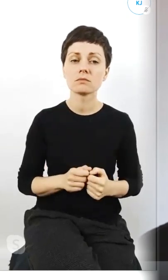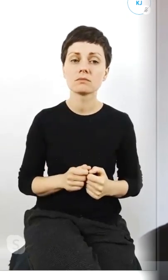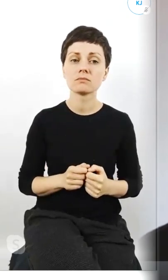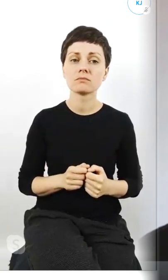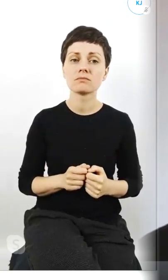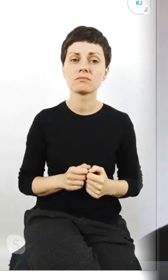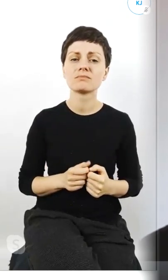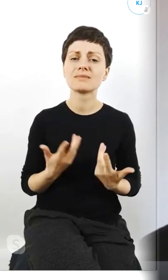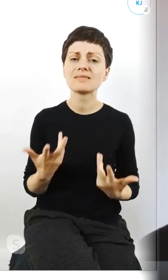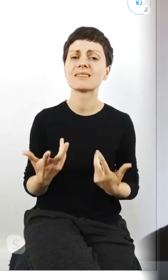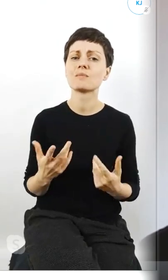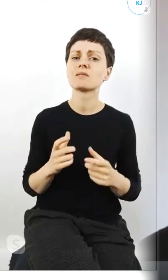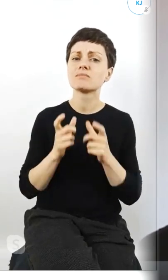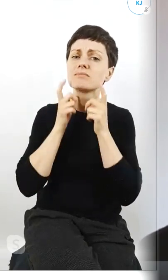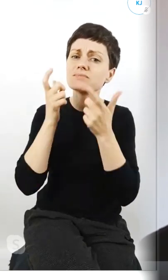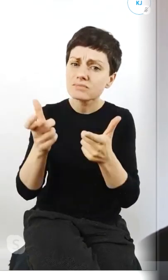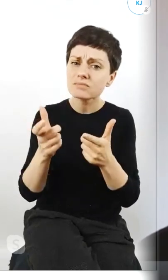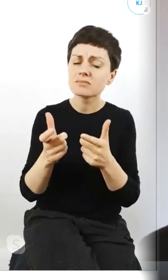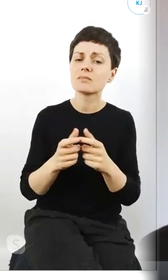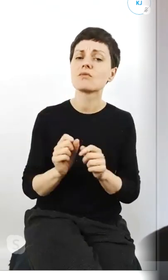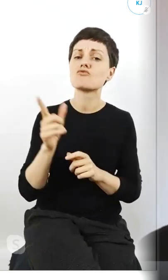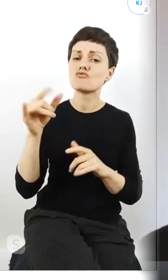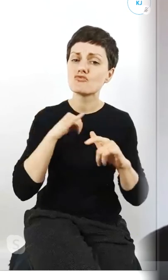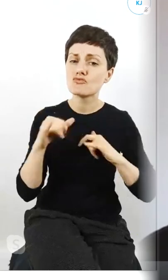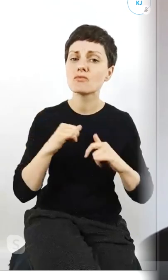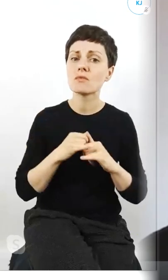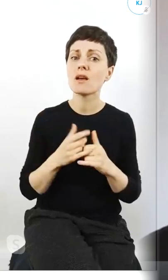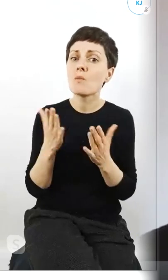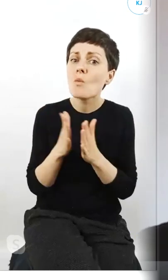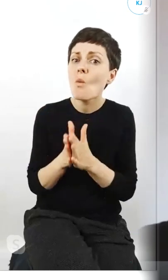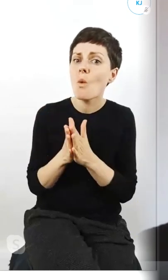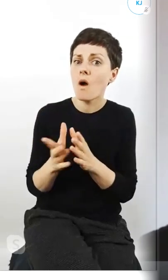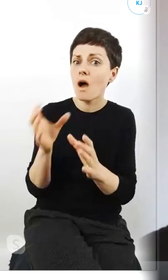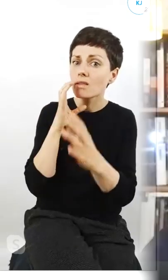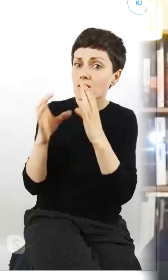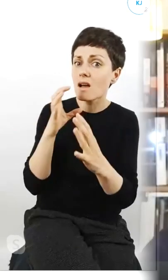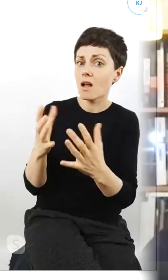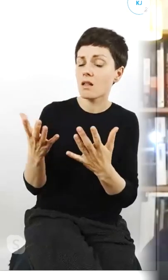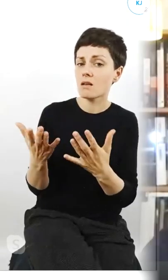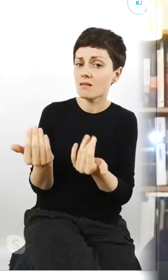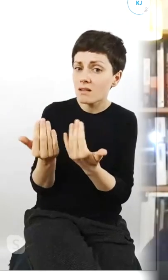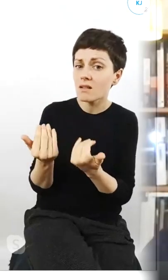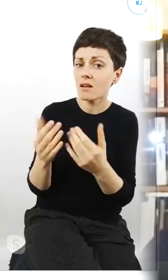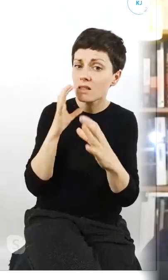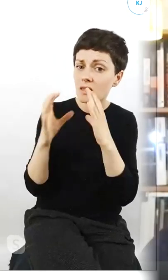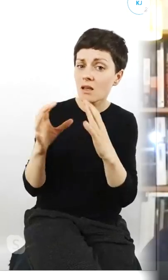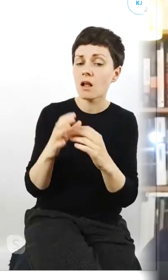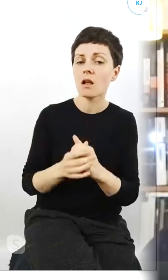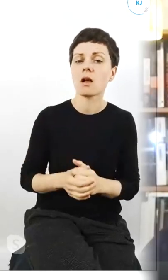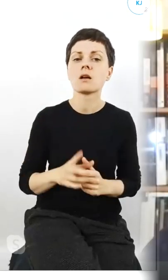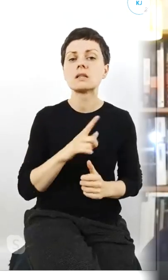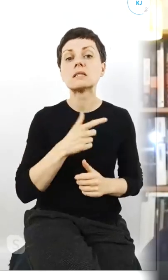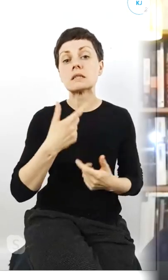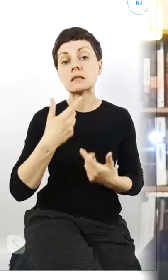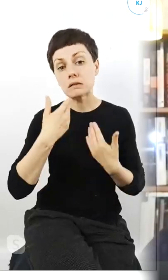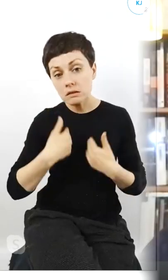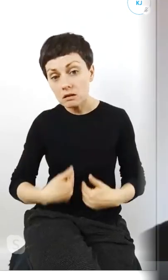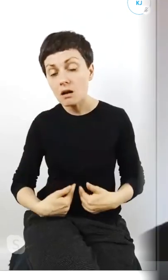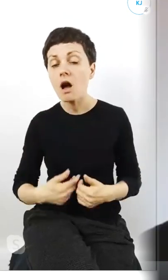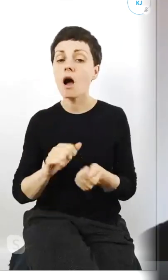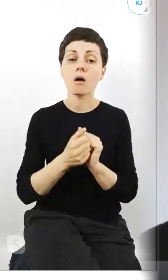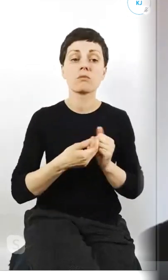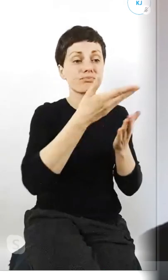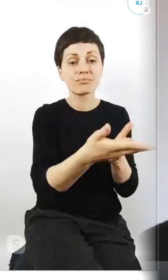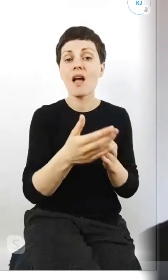zaapelować rządzących o dialog ten czy to z nami czy ekspertami tak i